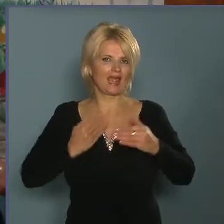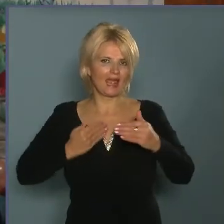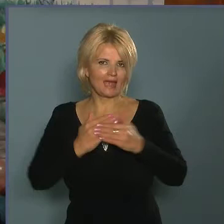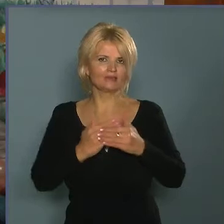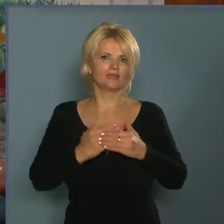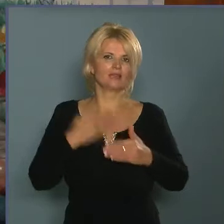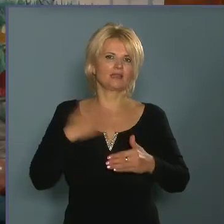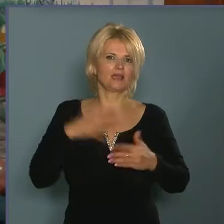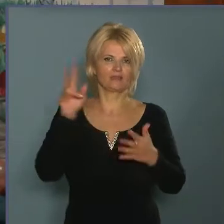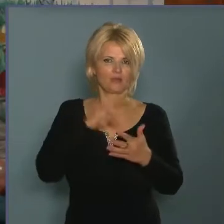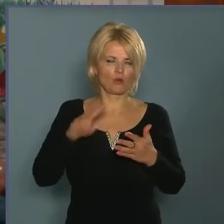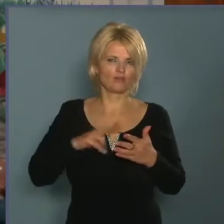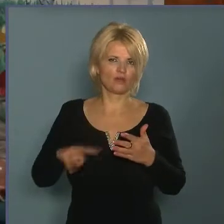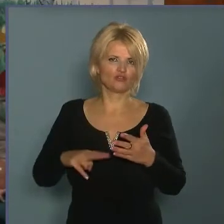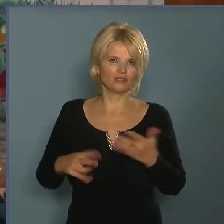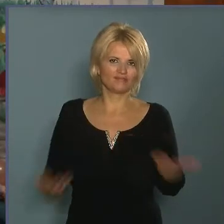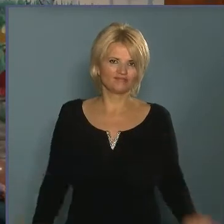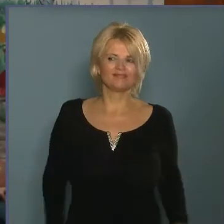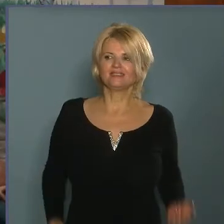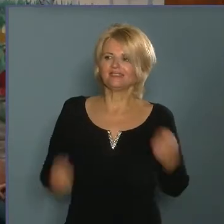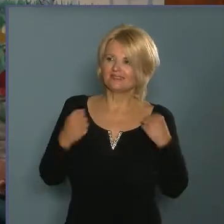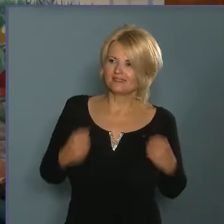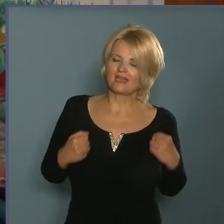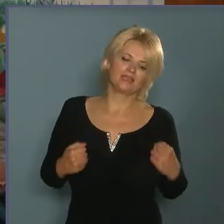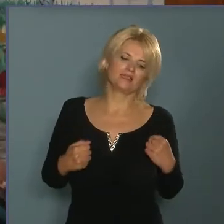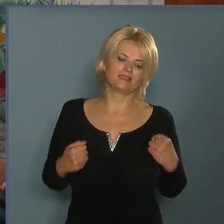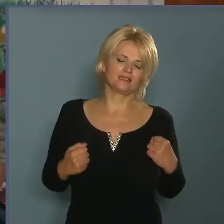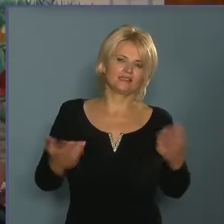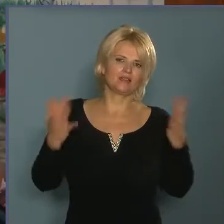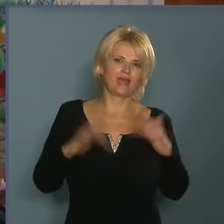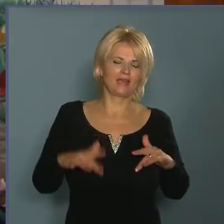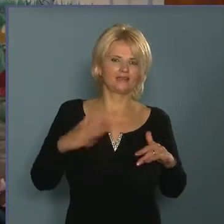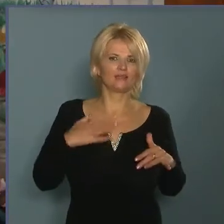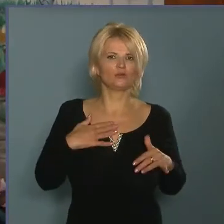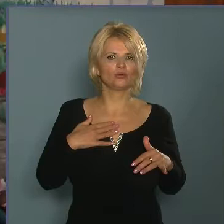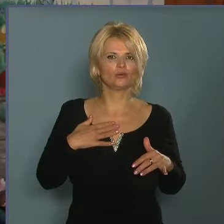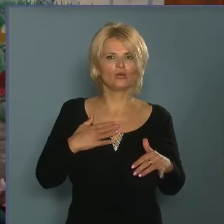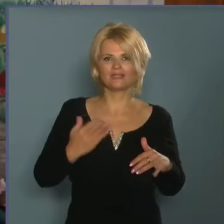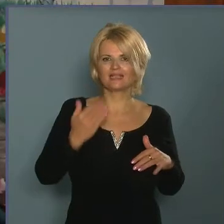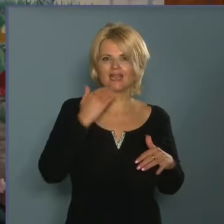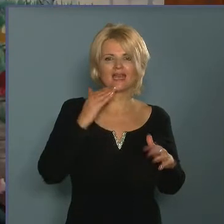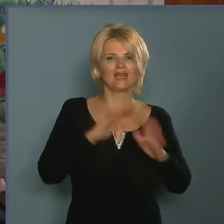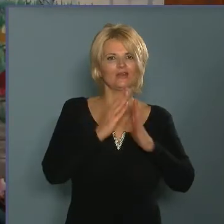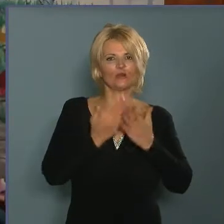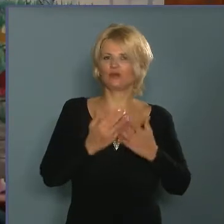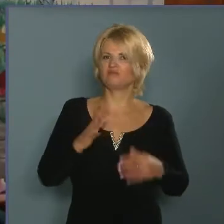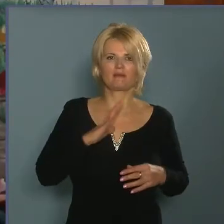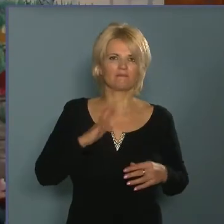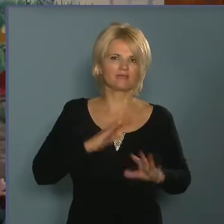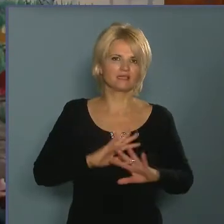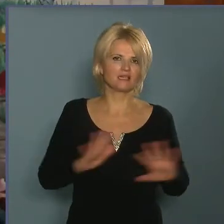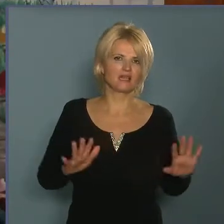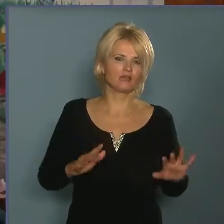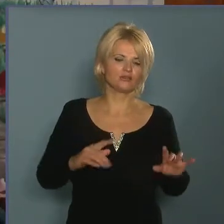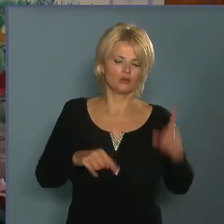olvasni. Úgyhogy nehezen gondolom, hogy egy kicsit nehéz a helyzetünk. Az elbukókat én nem érzem veszélynek, mert